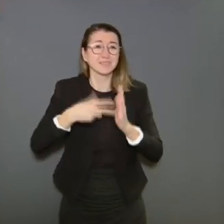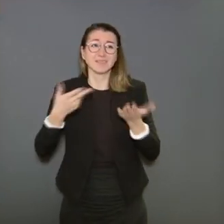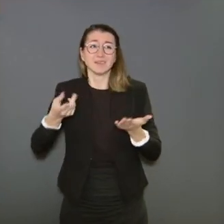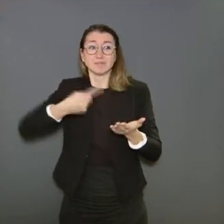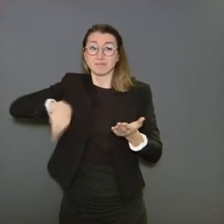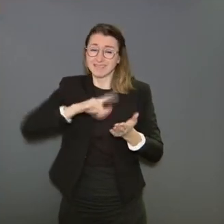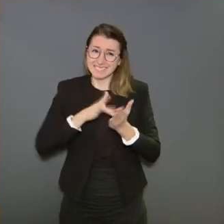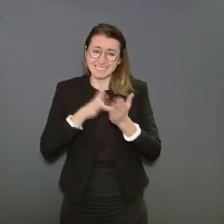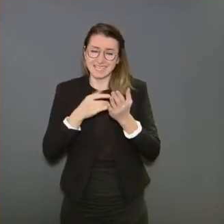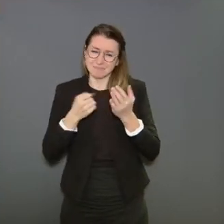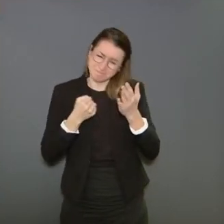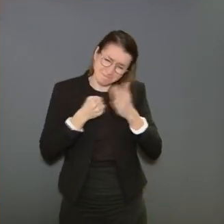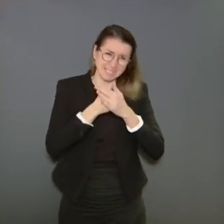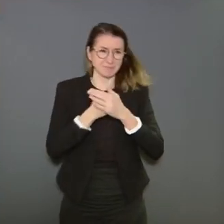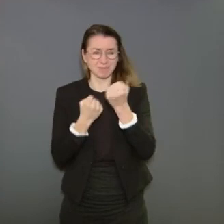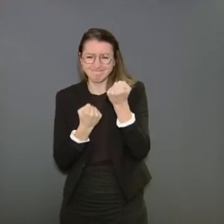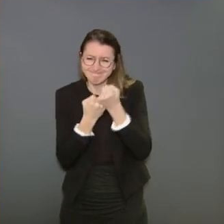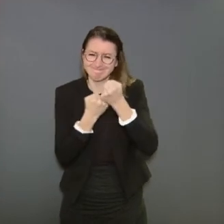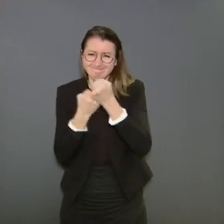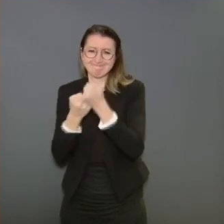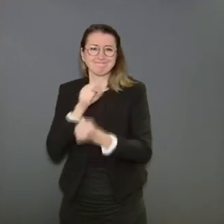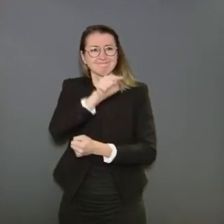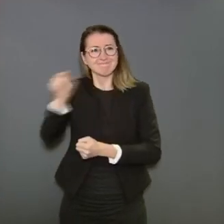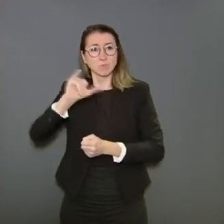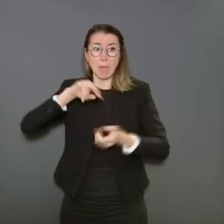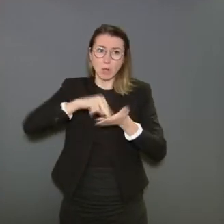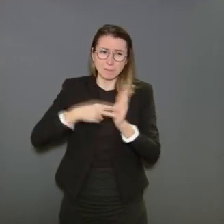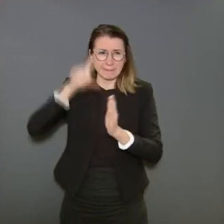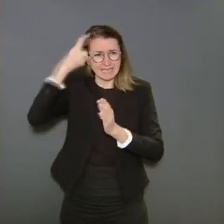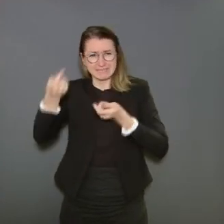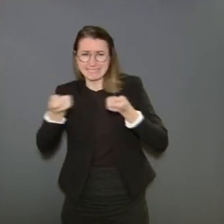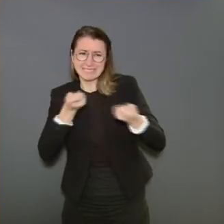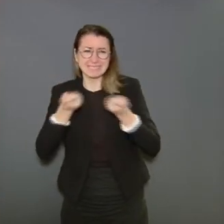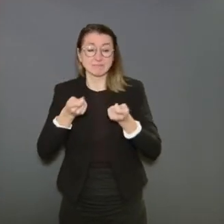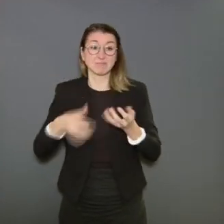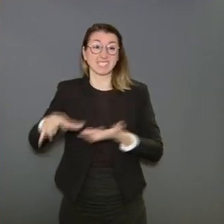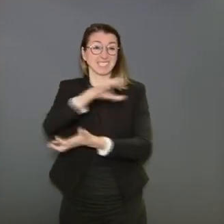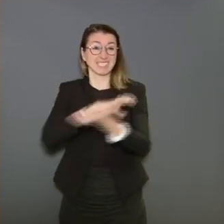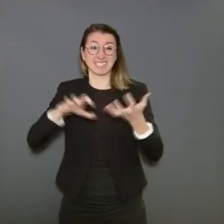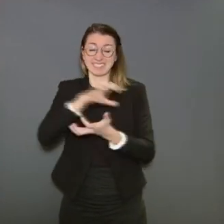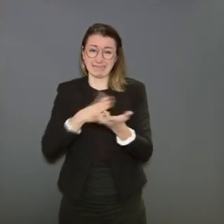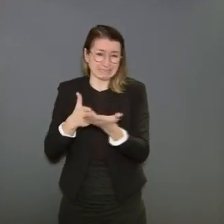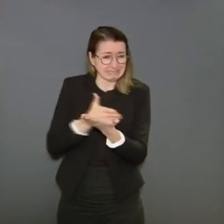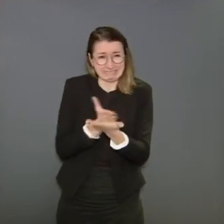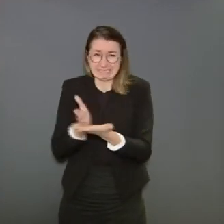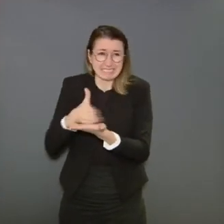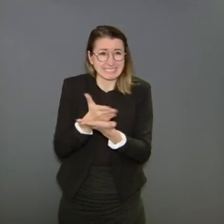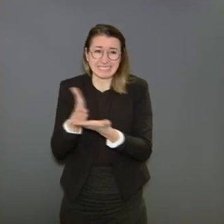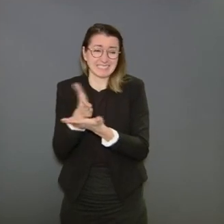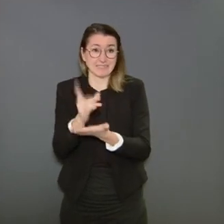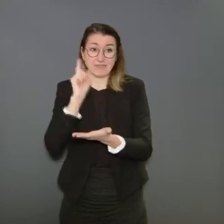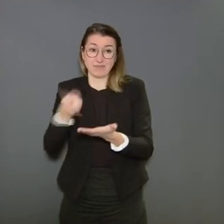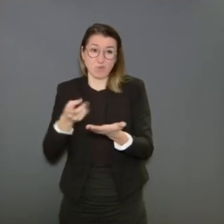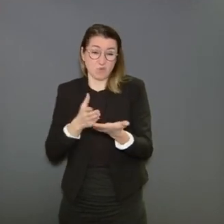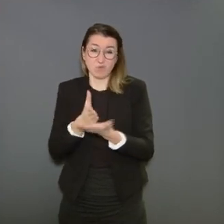Nous traversons une situation de crise nationale. Il est clair que dans une situation de crise nationale, ce qu'on a besoin